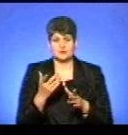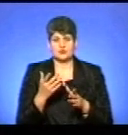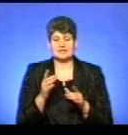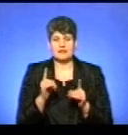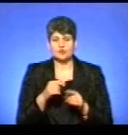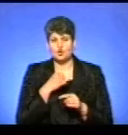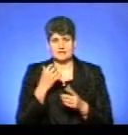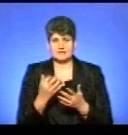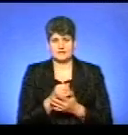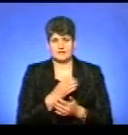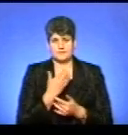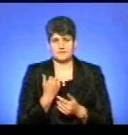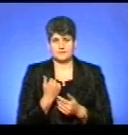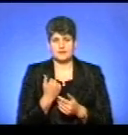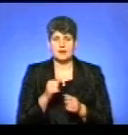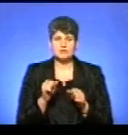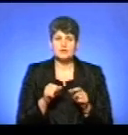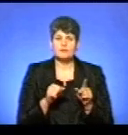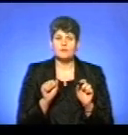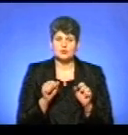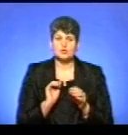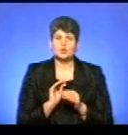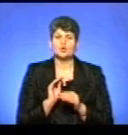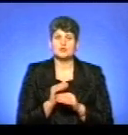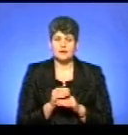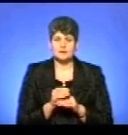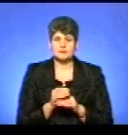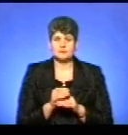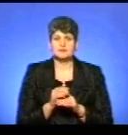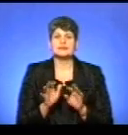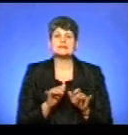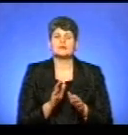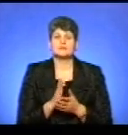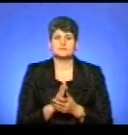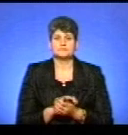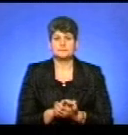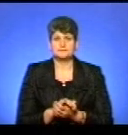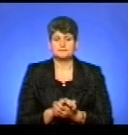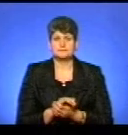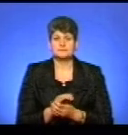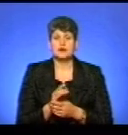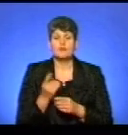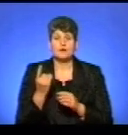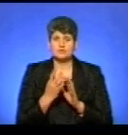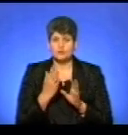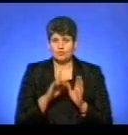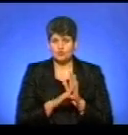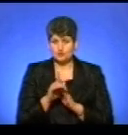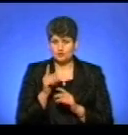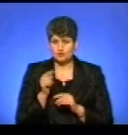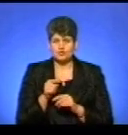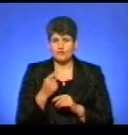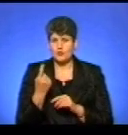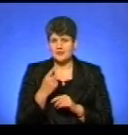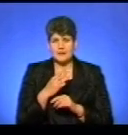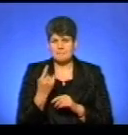особи. Пане Володимире, можливо, ви можете щось додати, які заходи впроваджуються? Ну, перш за все, якошно з того, що в області вже не перший